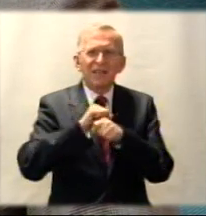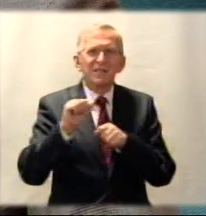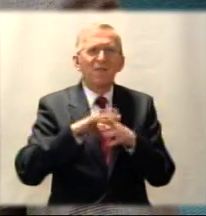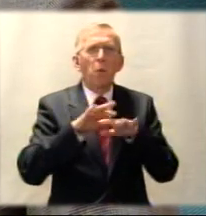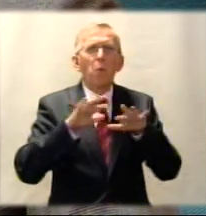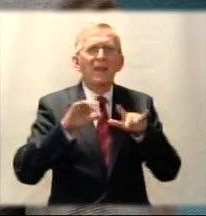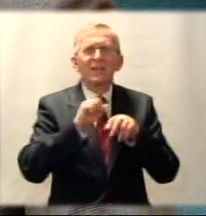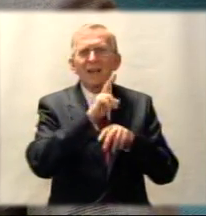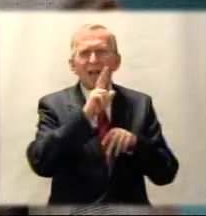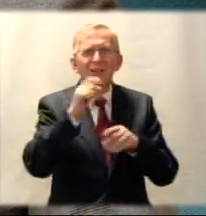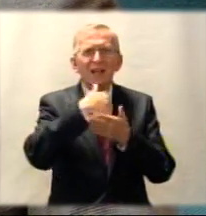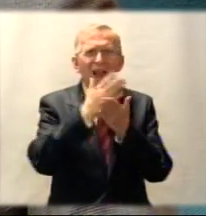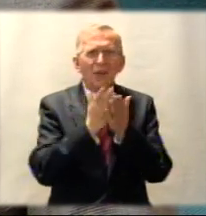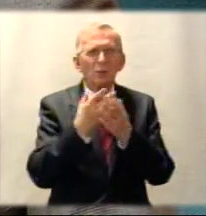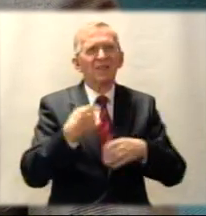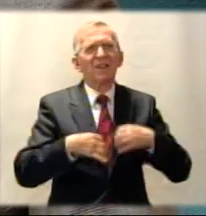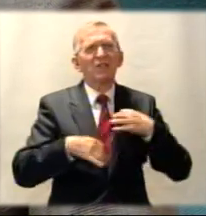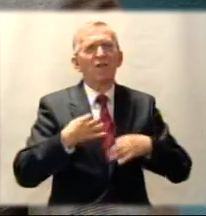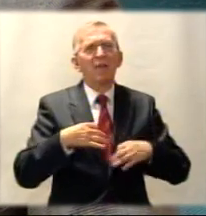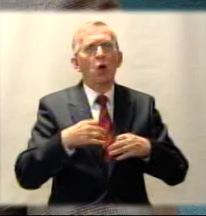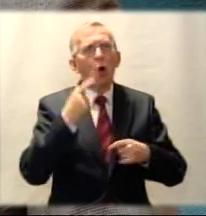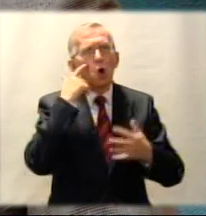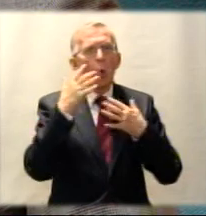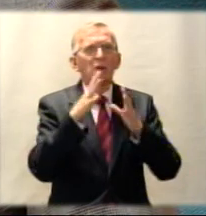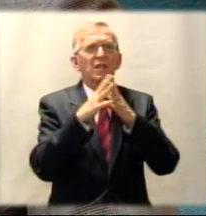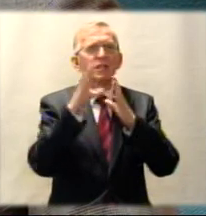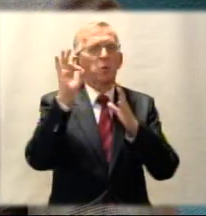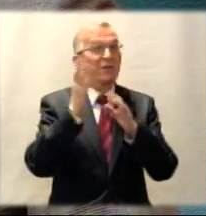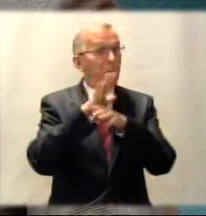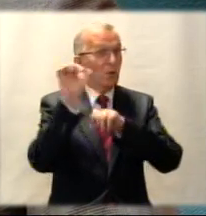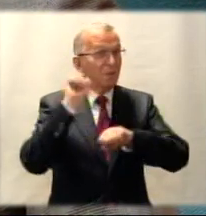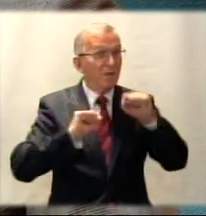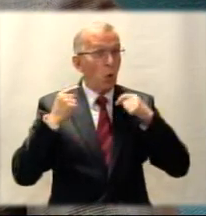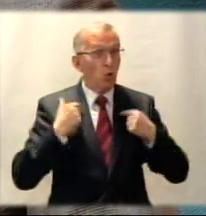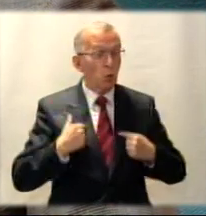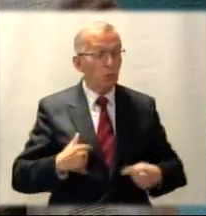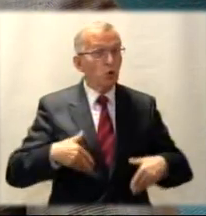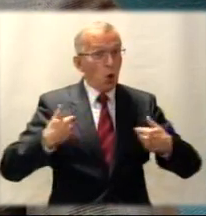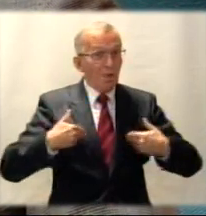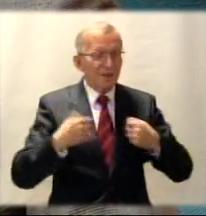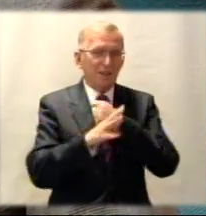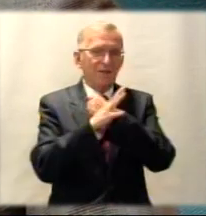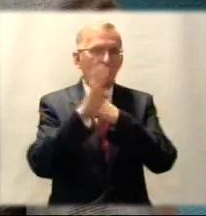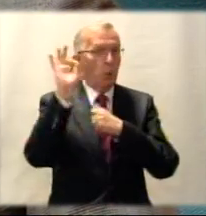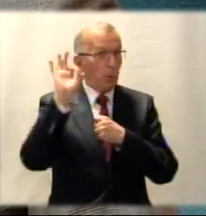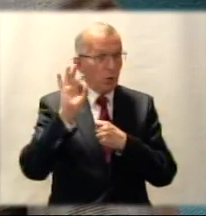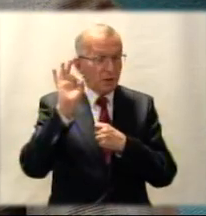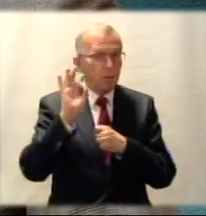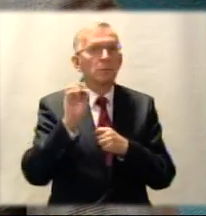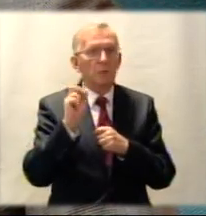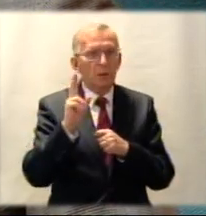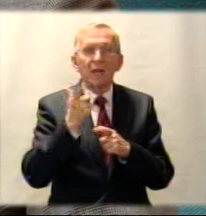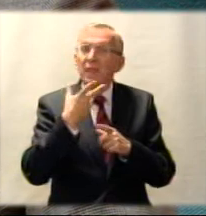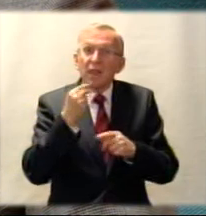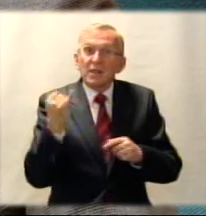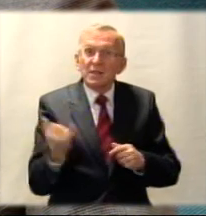populacji każdej kraju cywilizowanego około 10%, osób sprawnych 90%. I